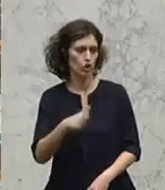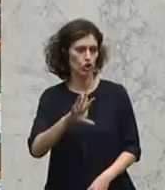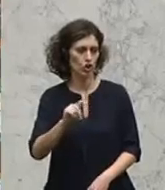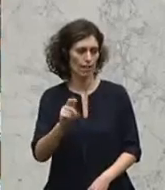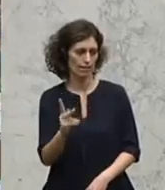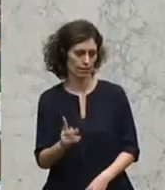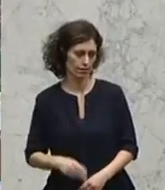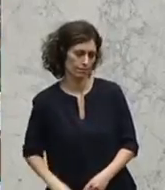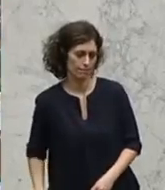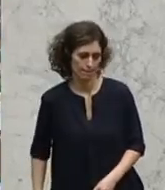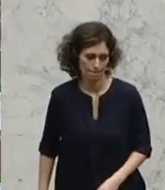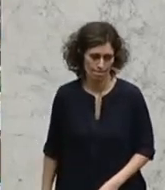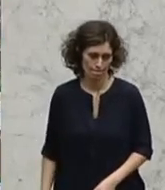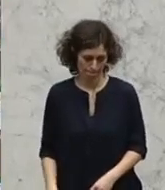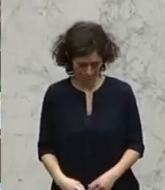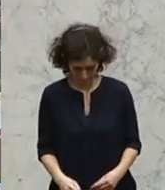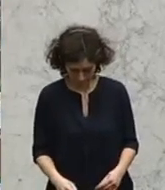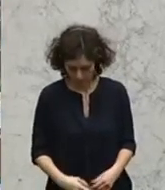Martina Schenk vom Team Stronach hat das Wort.